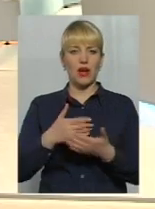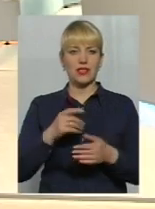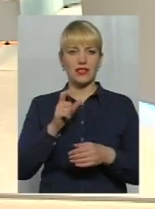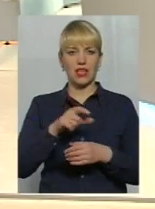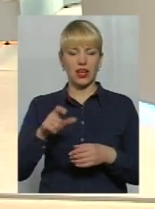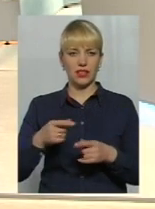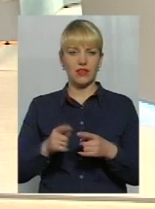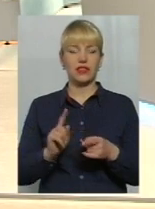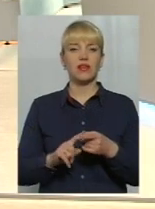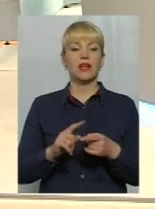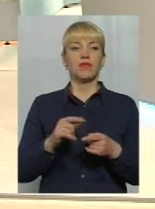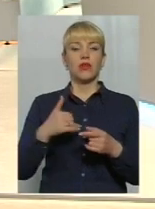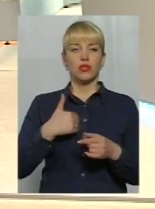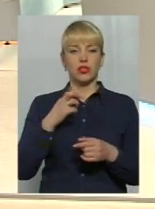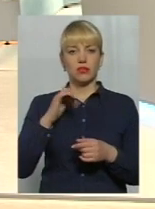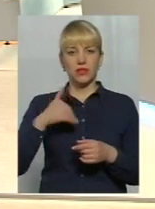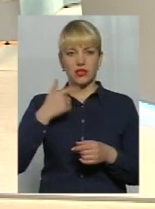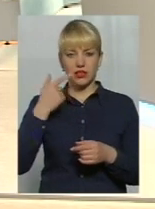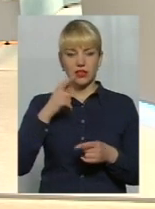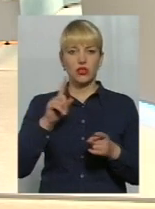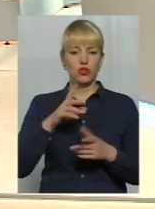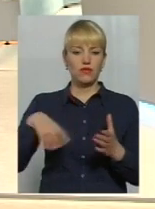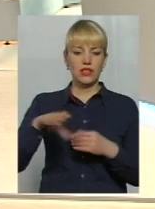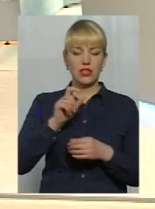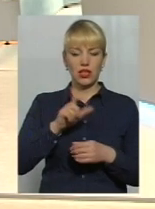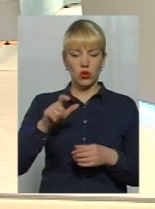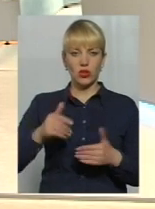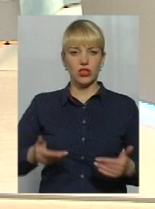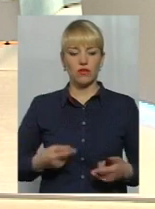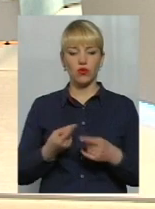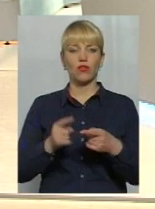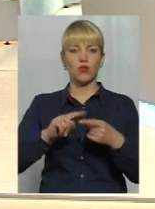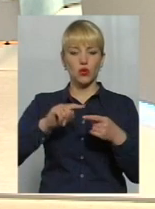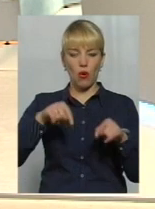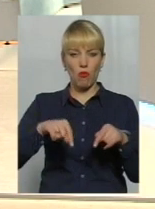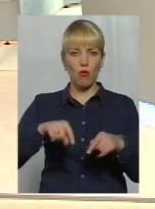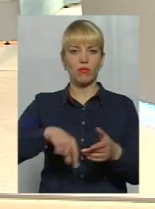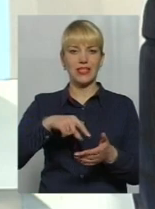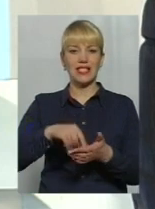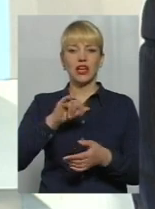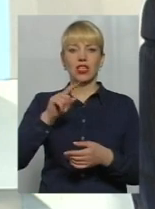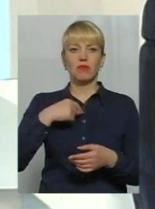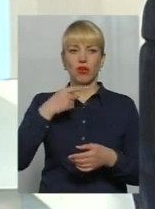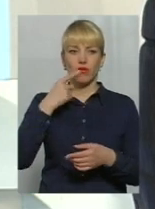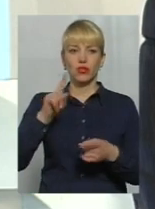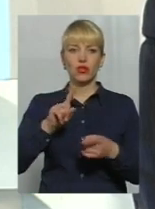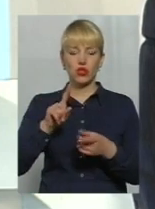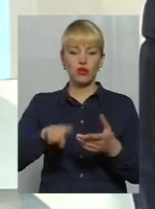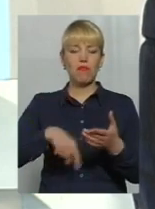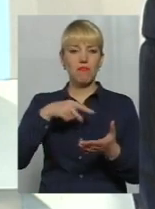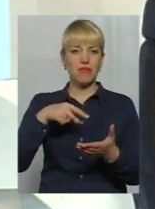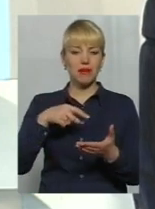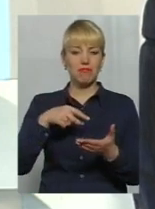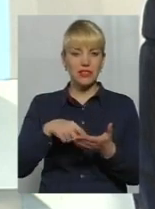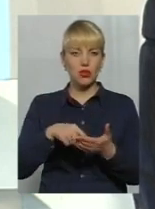хотілося б сказати, що всі люди живуть в цьому місті. І ми не раз говорили, що місто прикрашають люди, а не місто людей. І